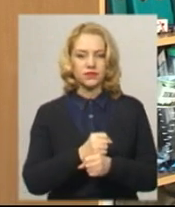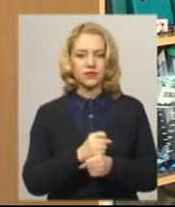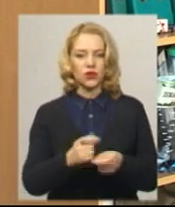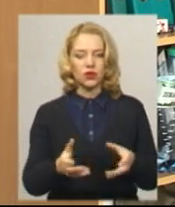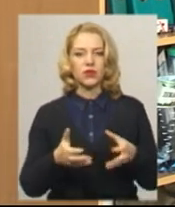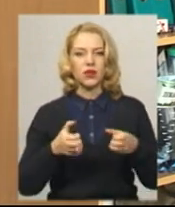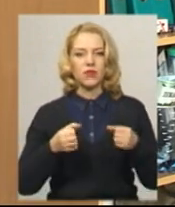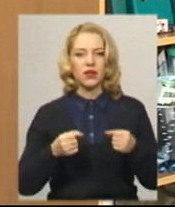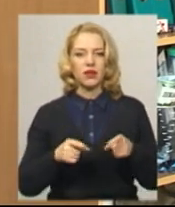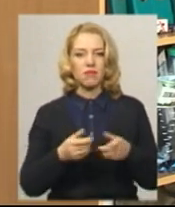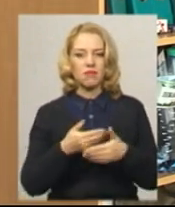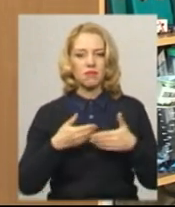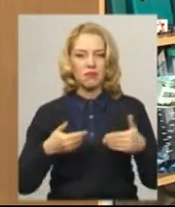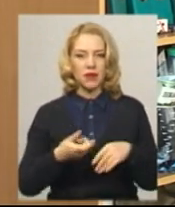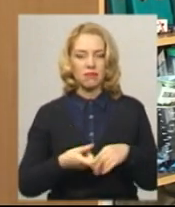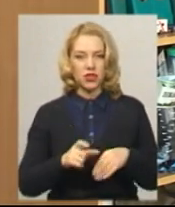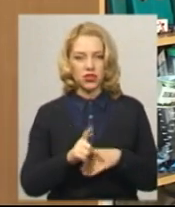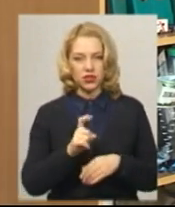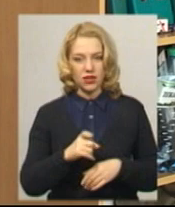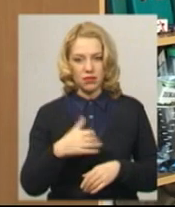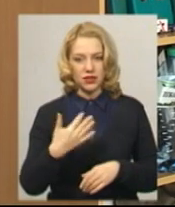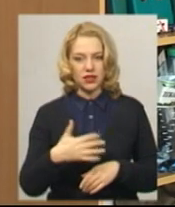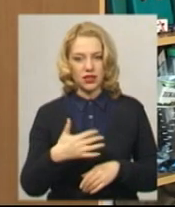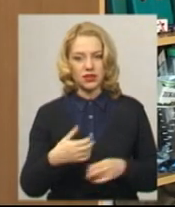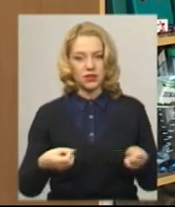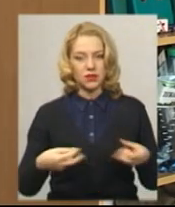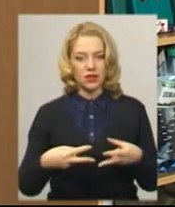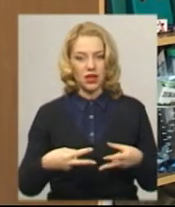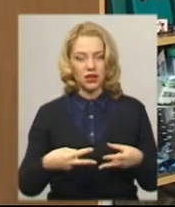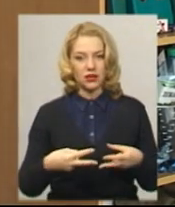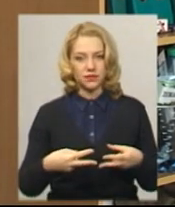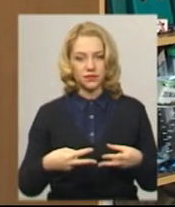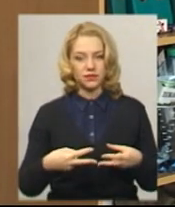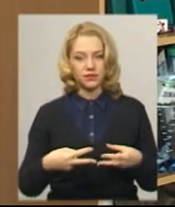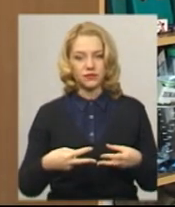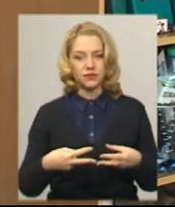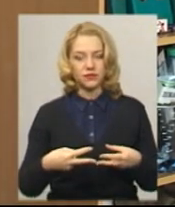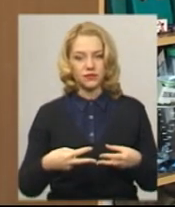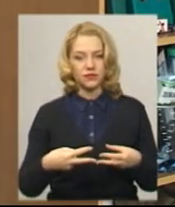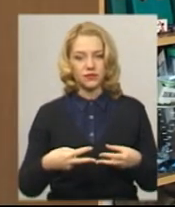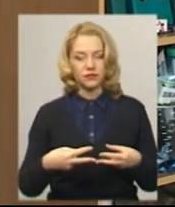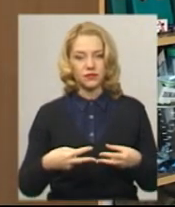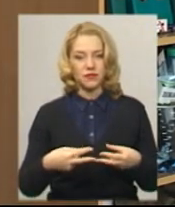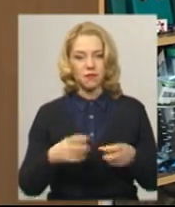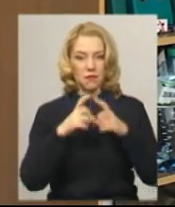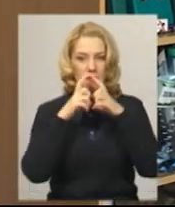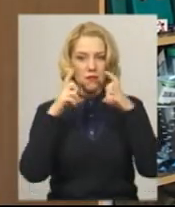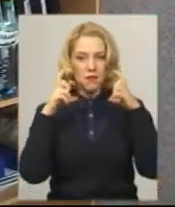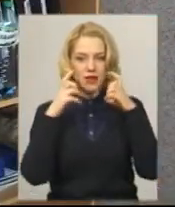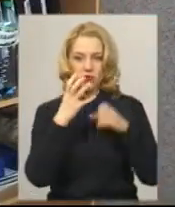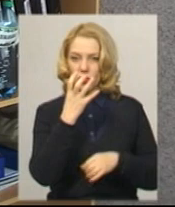Отримали ми більше ста спеціальних масок,